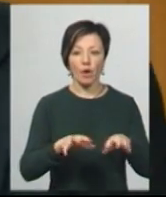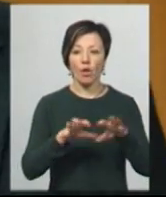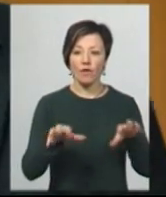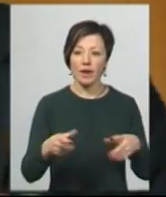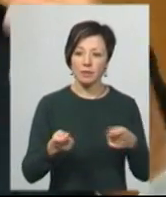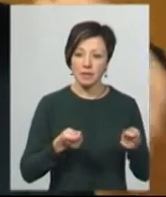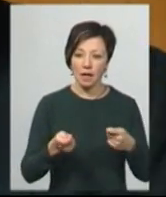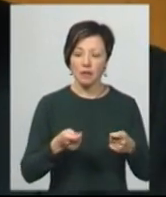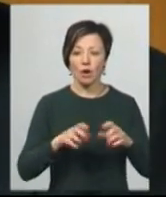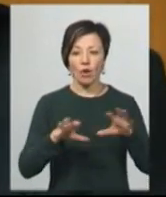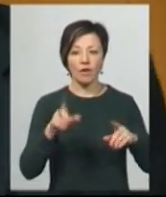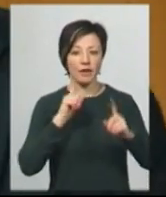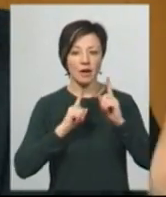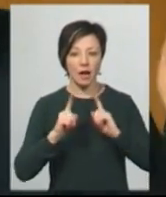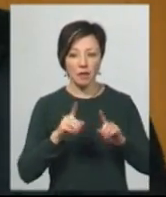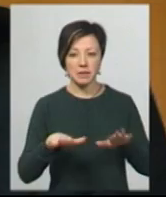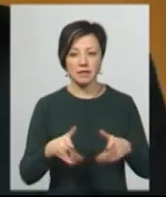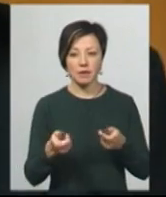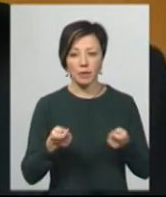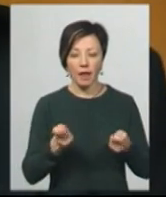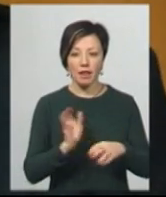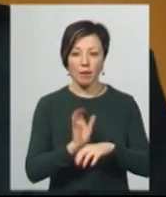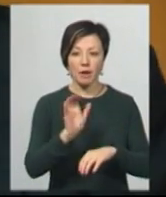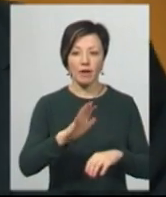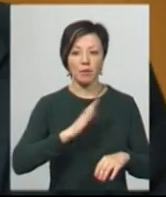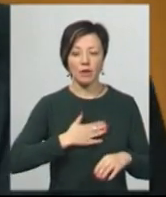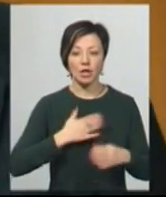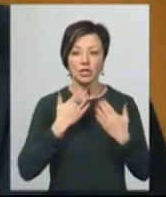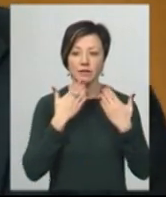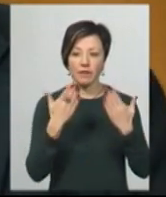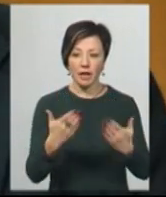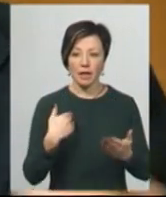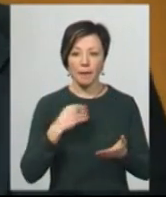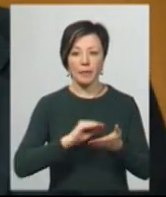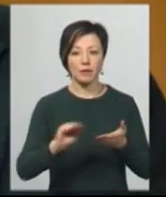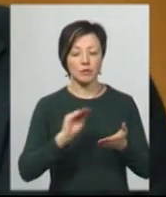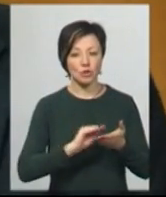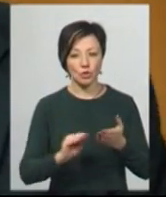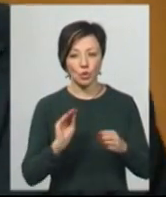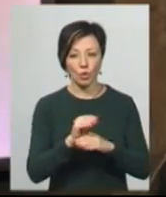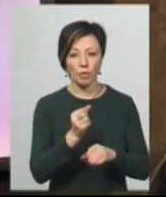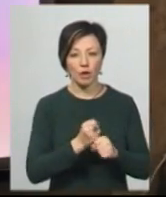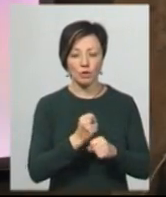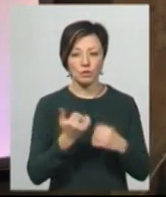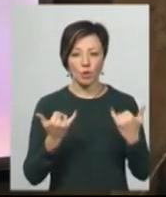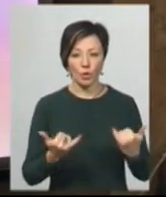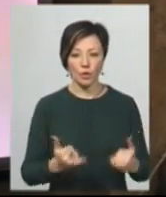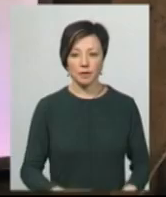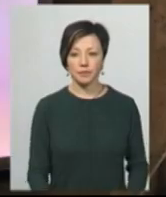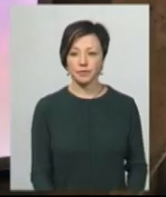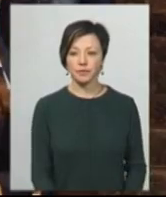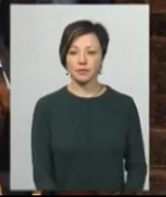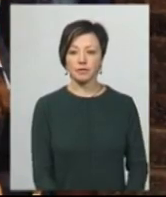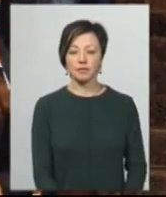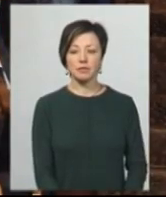адміністрації, голові ради, в органи місцевого самоврядування, направляємо наші звернення. Я їх підпишу, ми допрацюємо сьогодні. Андрій Гюменний,